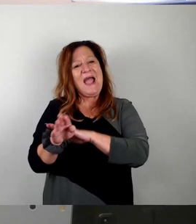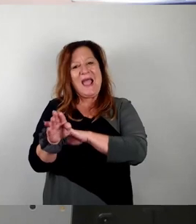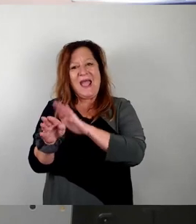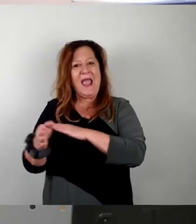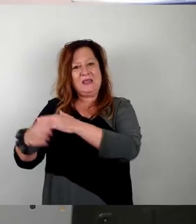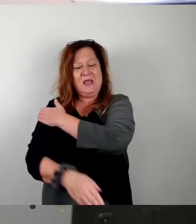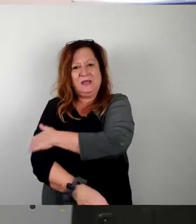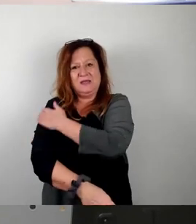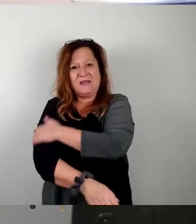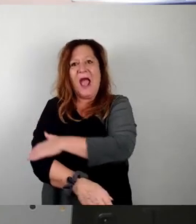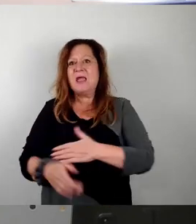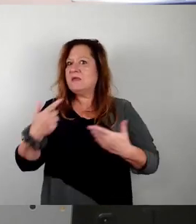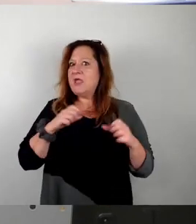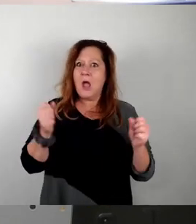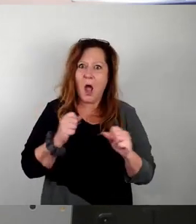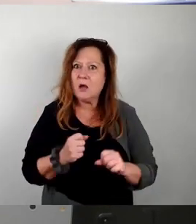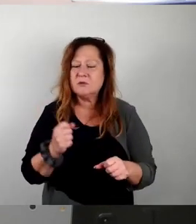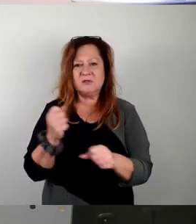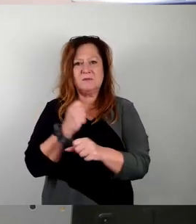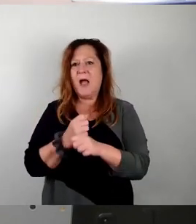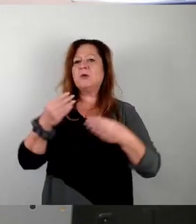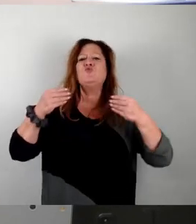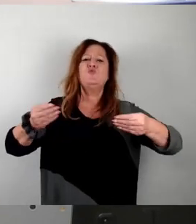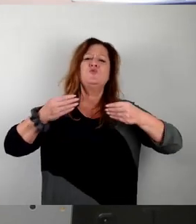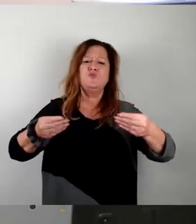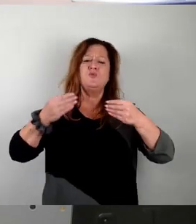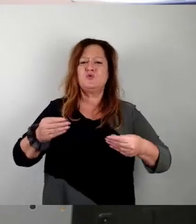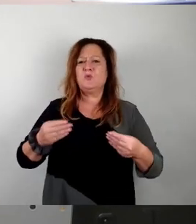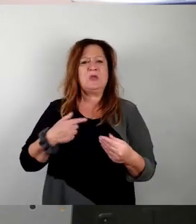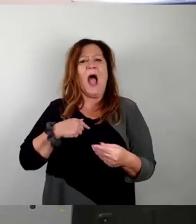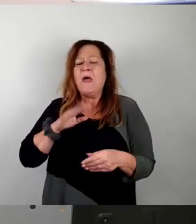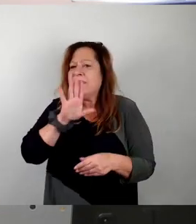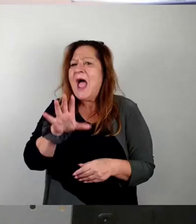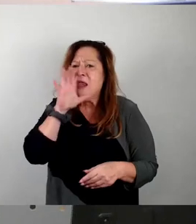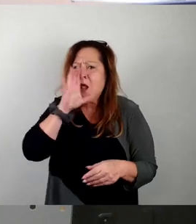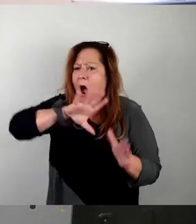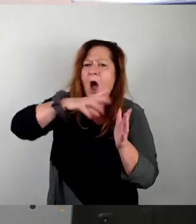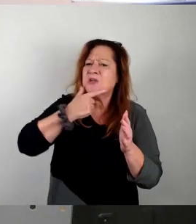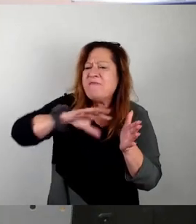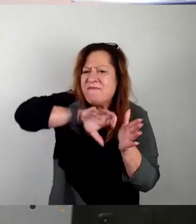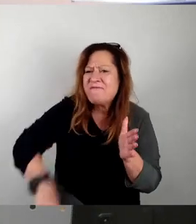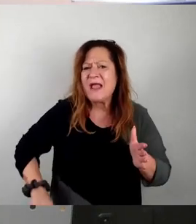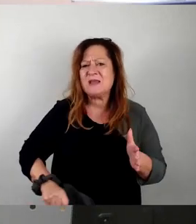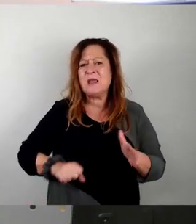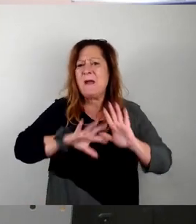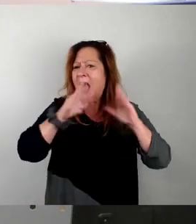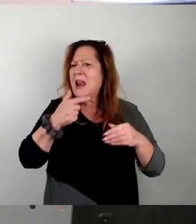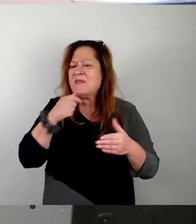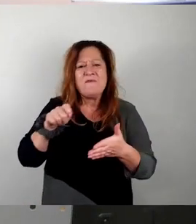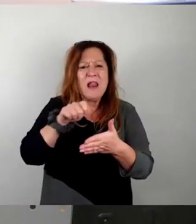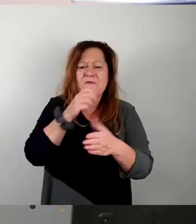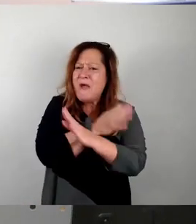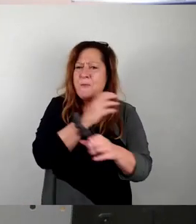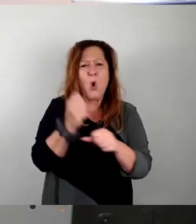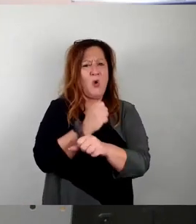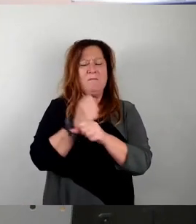Angst machen kann. Hast du schon gehört? Jetzt wollen sie auch nur deine Garage wegnehmen. Äh, na klar. Und was denkst du denn? Die wollen alles verbieten. Garagen verbieten, Autos verbieten,